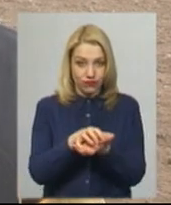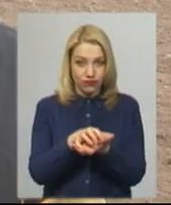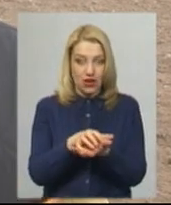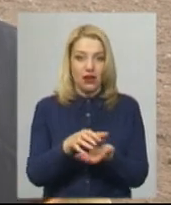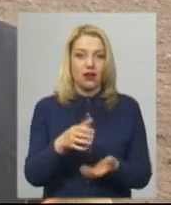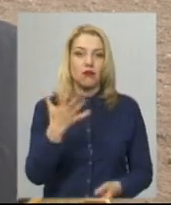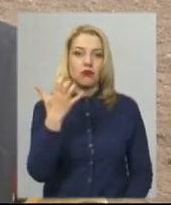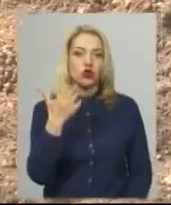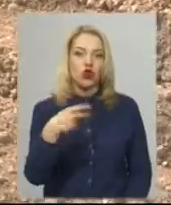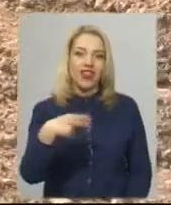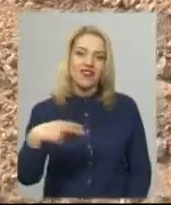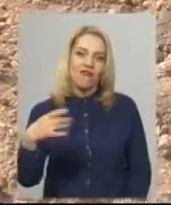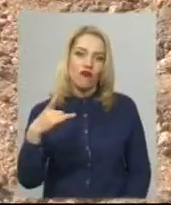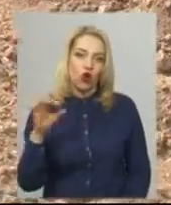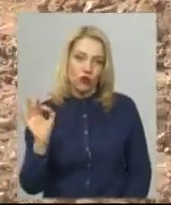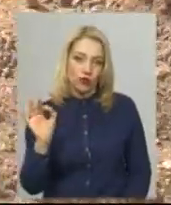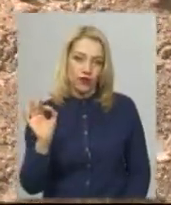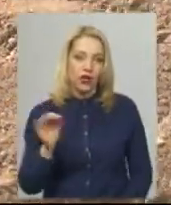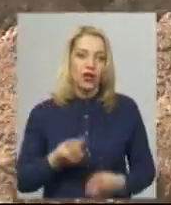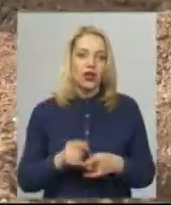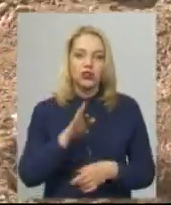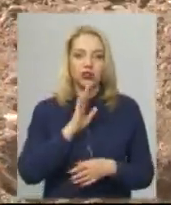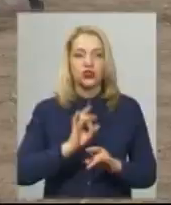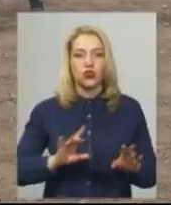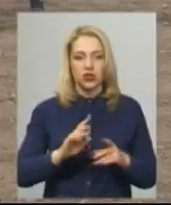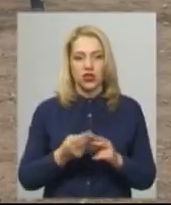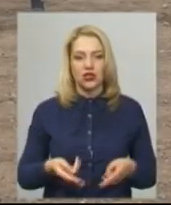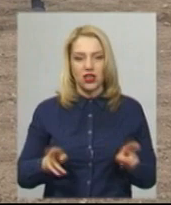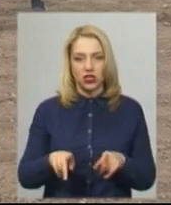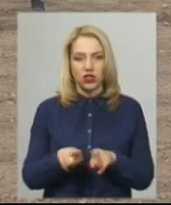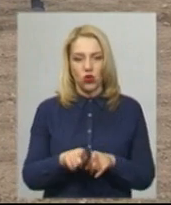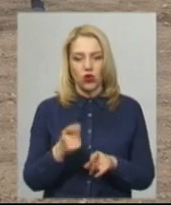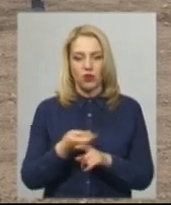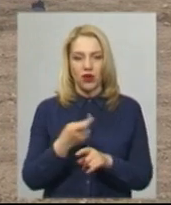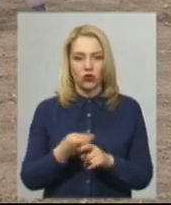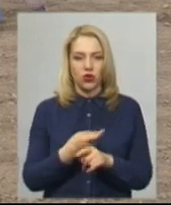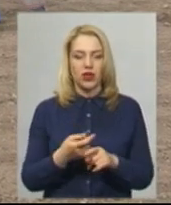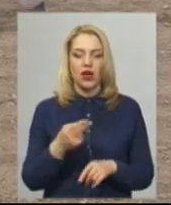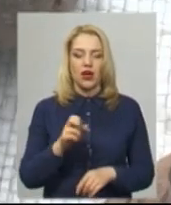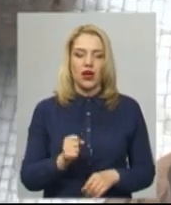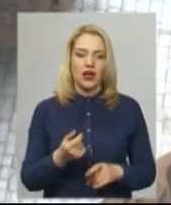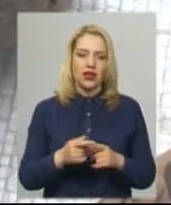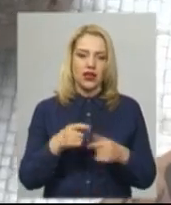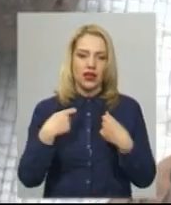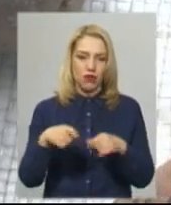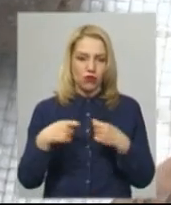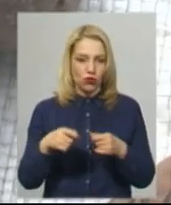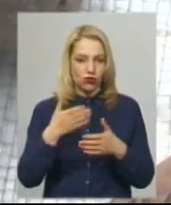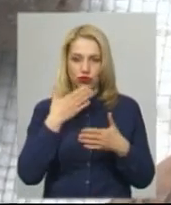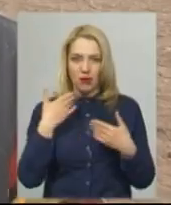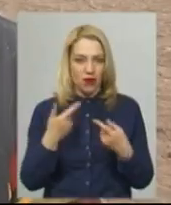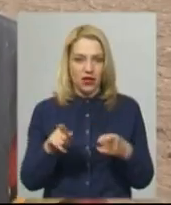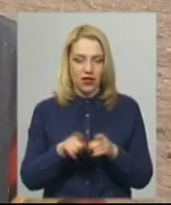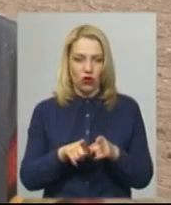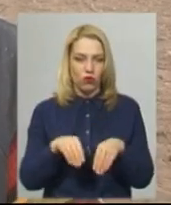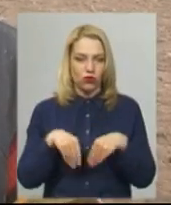мисочки там чуть-чуть. Жінка каже, залишила такої вироболі по кілька штук семи сортів, і на продаж посадкового матеріалу немає.